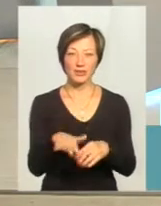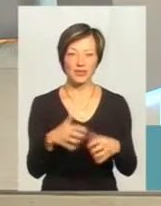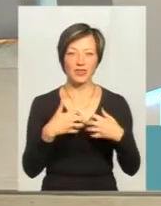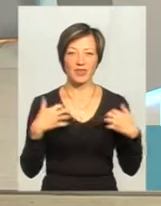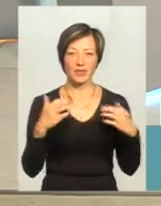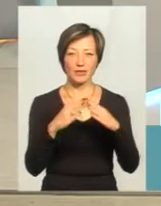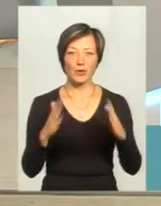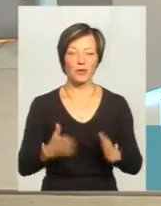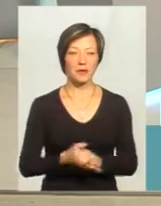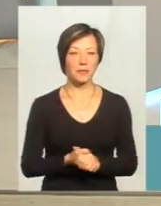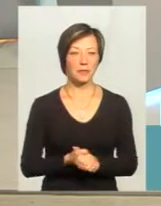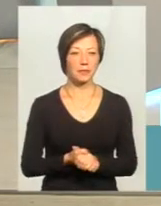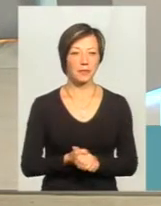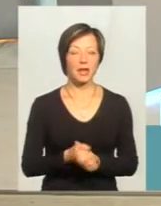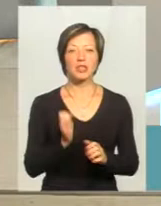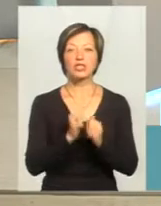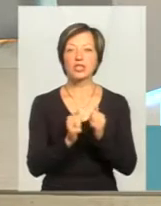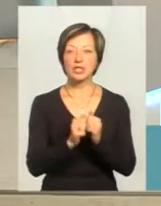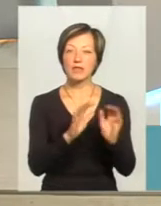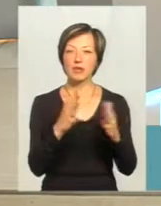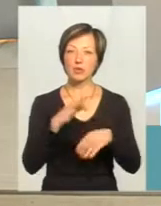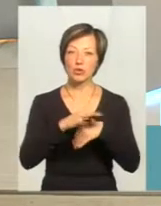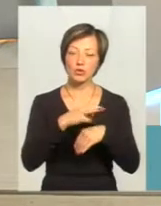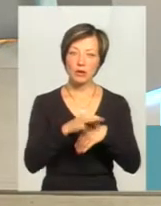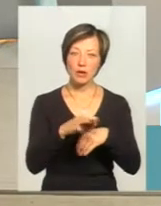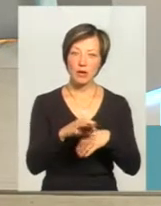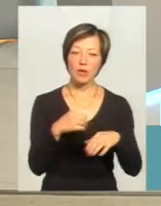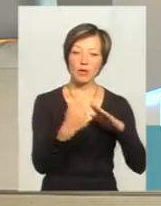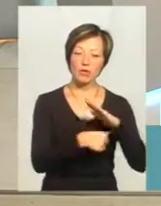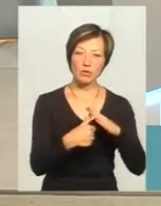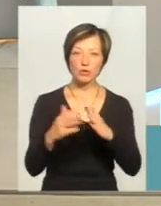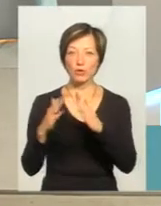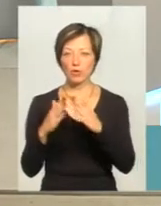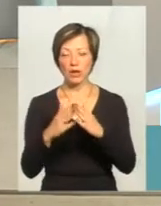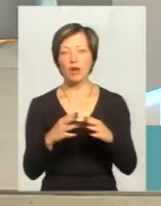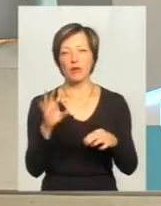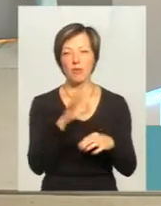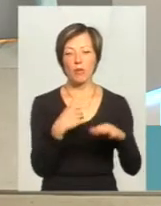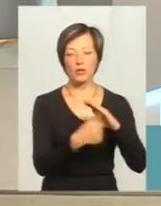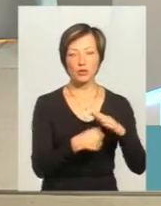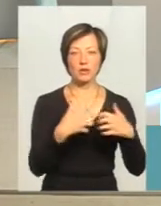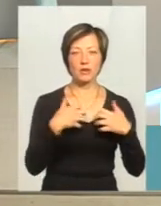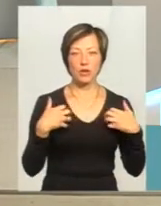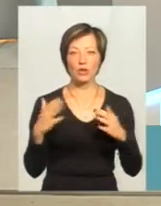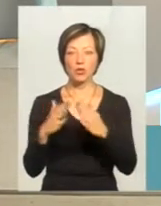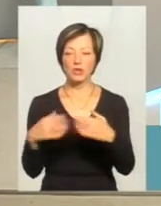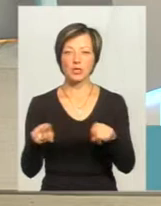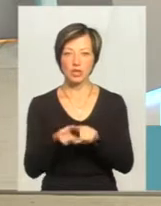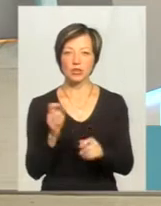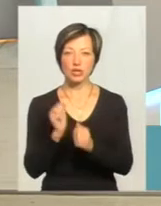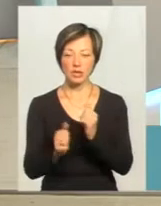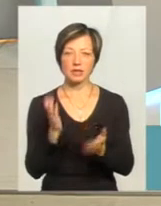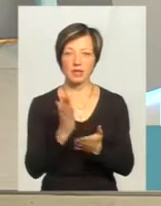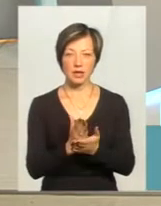вдома. А скажіть, то частіше, все ж таки, випадки жорстокості стосовно бездомних чи домашніх? Стосовно бездомних. Але, на жаль, стосовно домашніх теж дуже